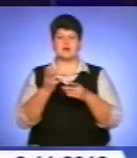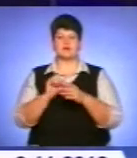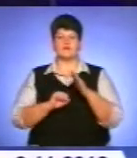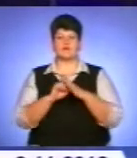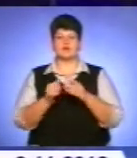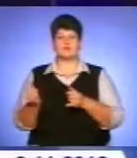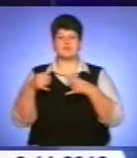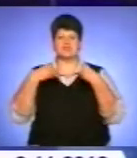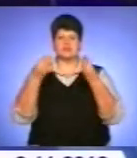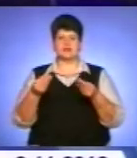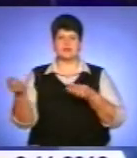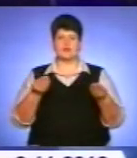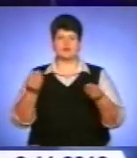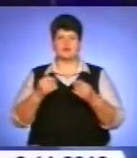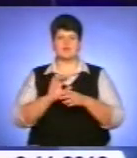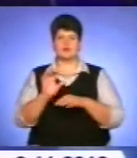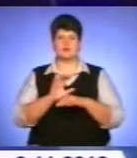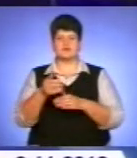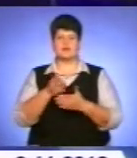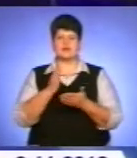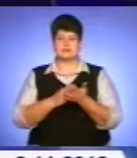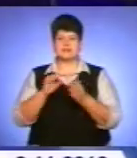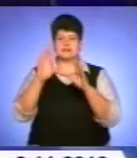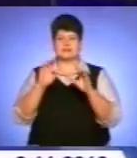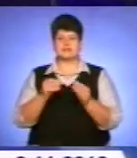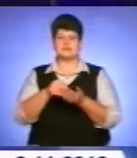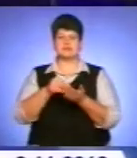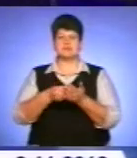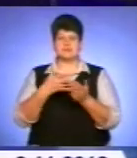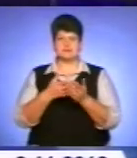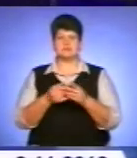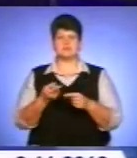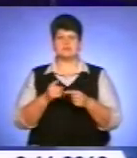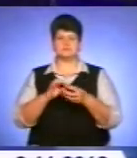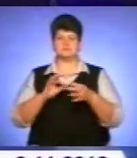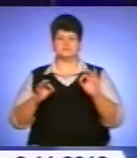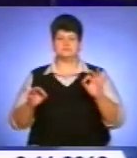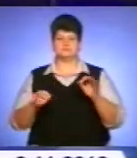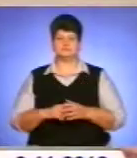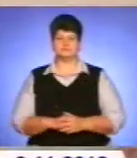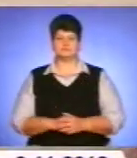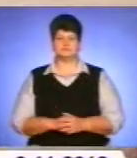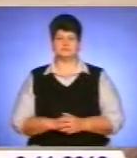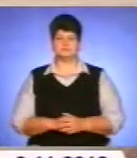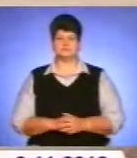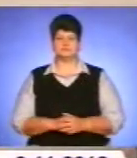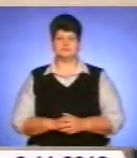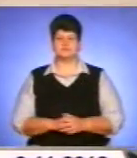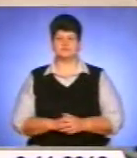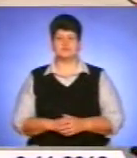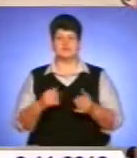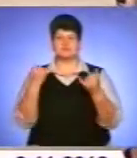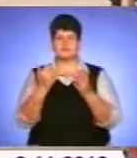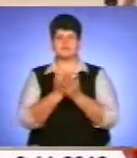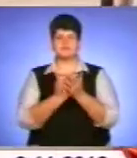на постачання борошна для виробництва хліба за низькими цінами. Детальніше у наступному сюжеті. Наразі у